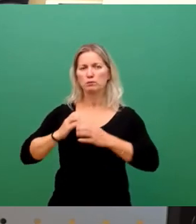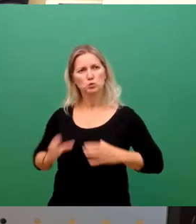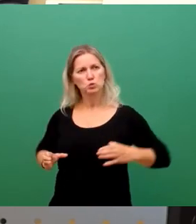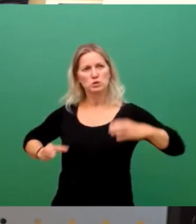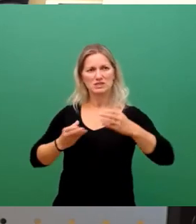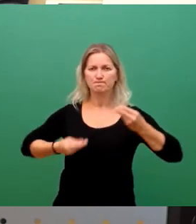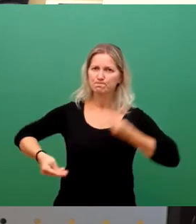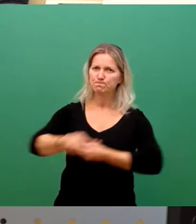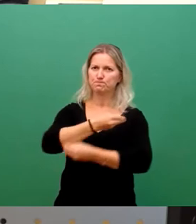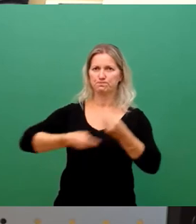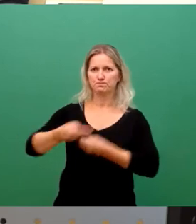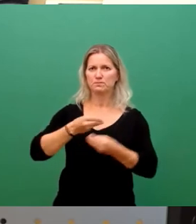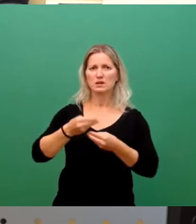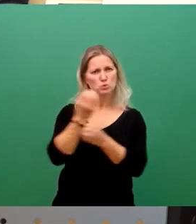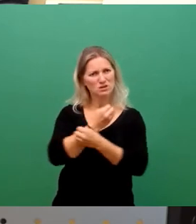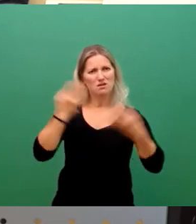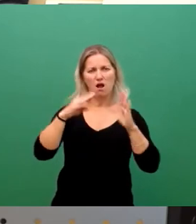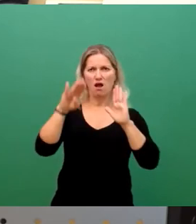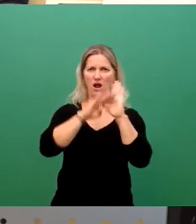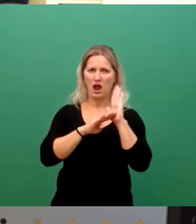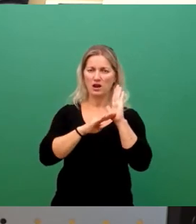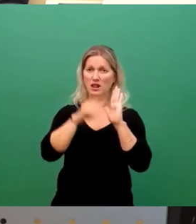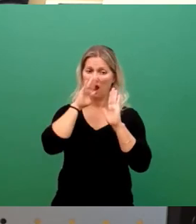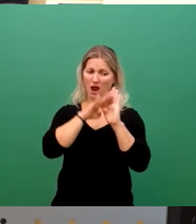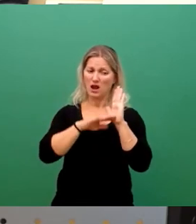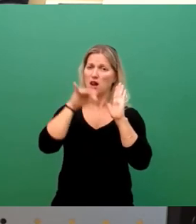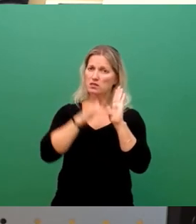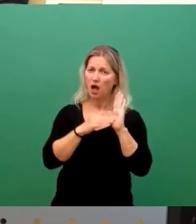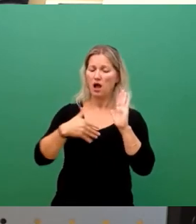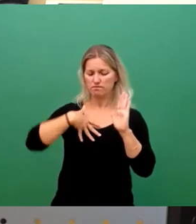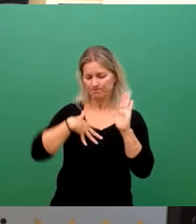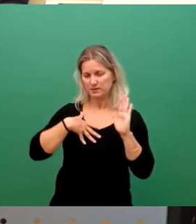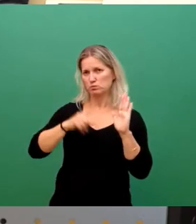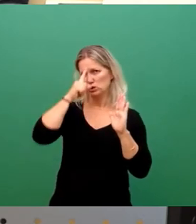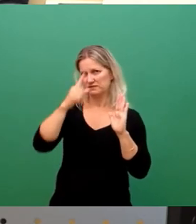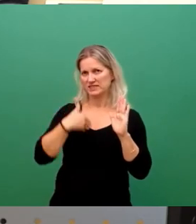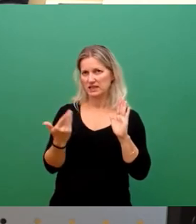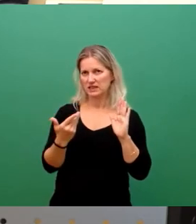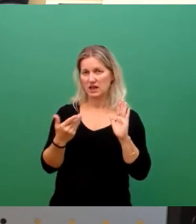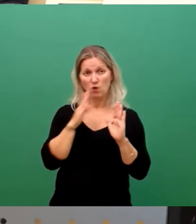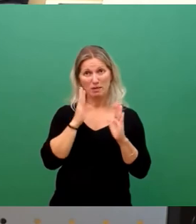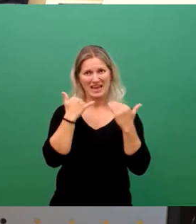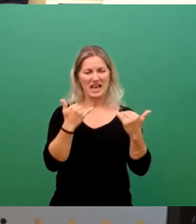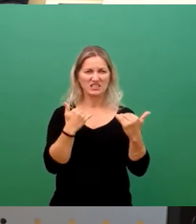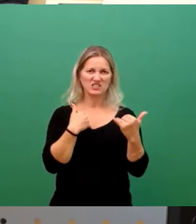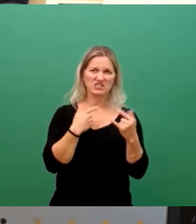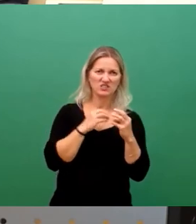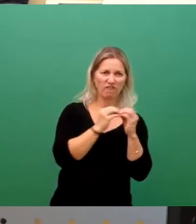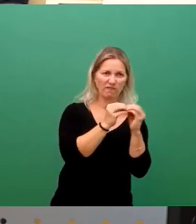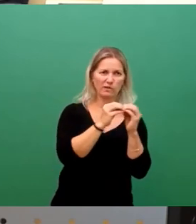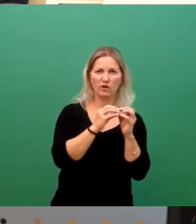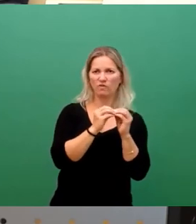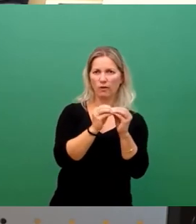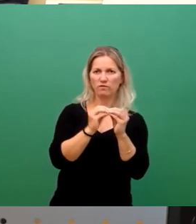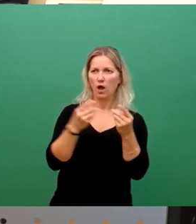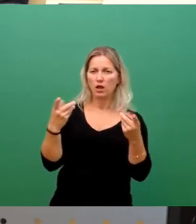verlässliche Regeln zu schaffen, auf die man sich wirklich verlassen und einstellen kann. Weil das jetzige Vor sich hinwurschteln, verunsichert